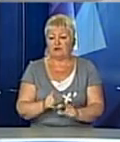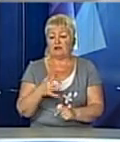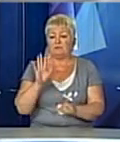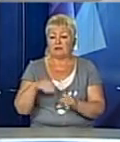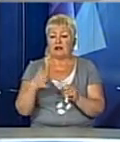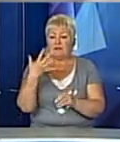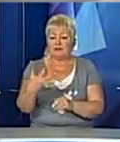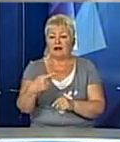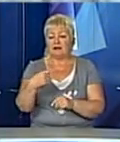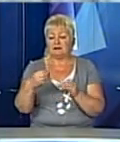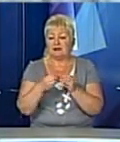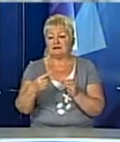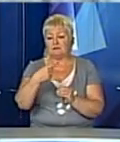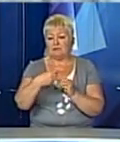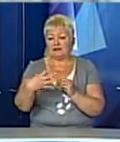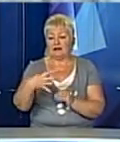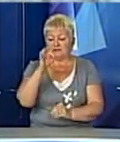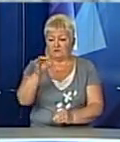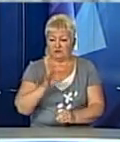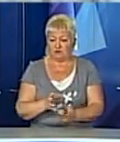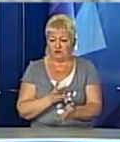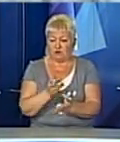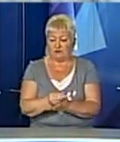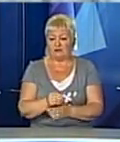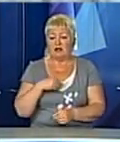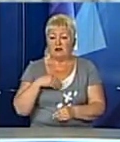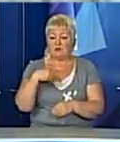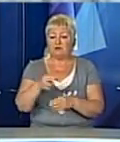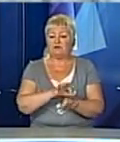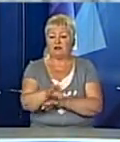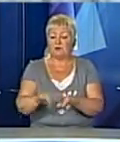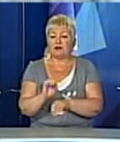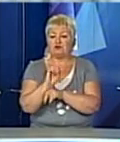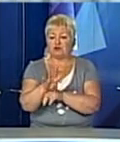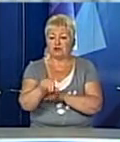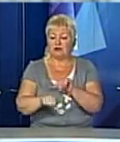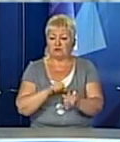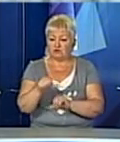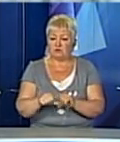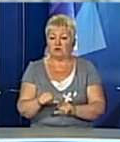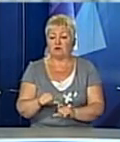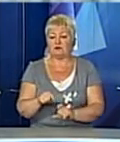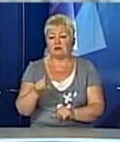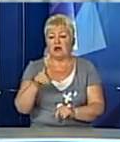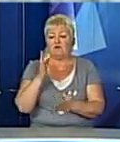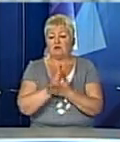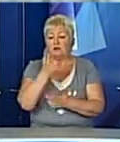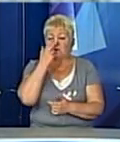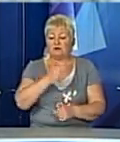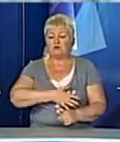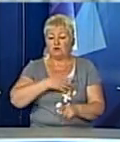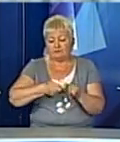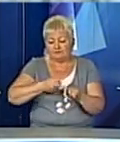10, 15% потягнути. Ми подавали цю заявку в 2014 році. Донори мають звичку довго розглядати проєкти,